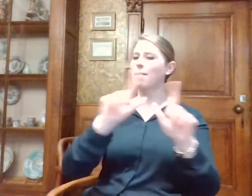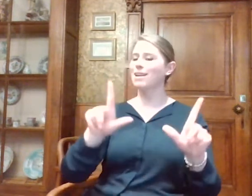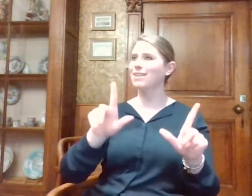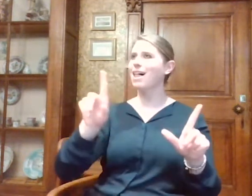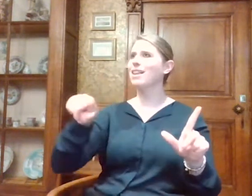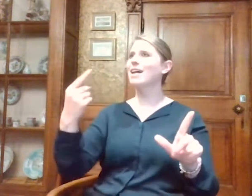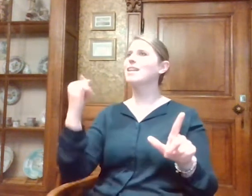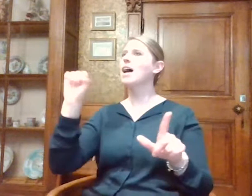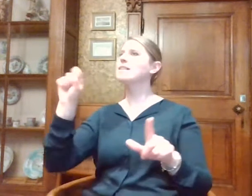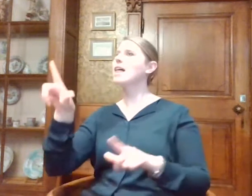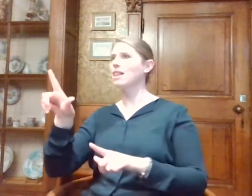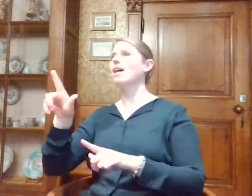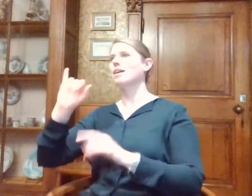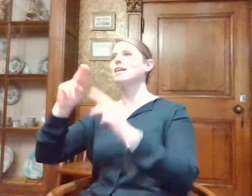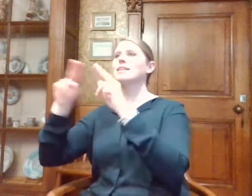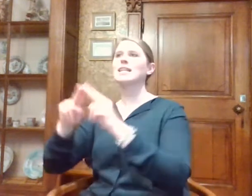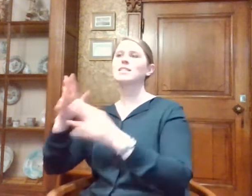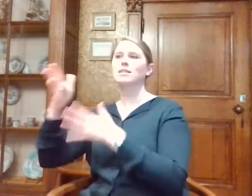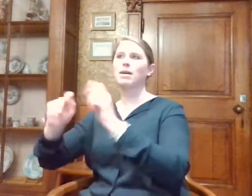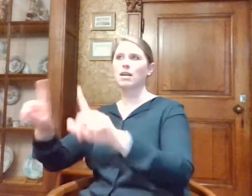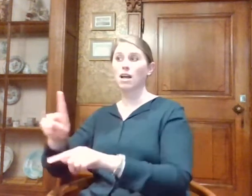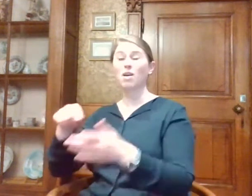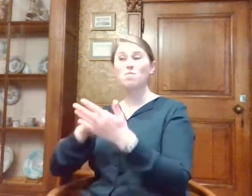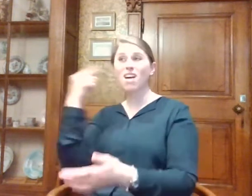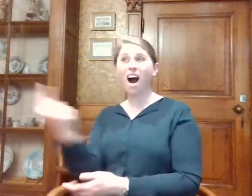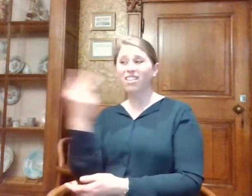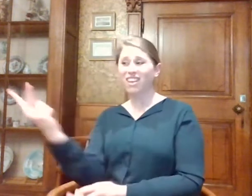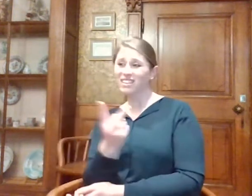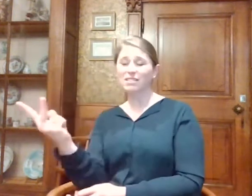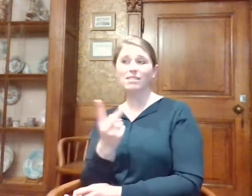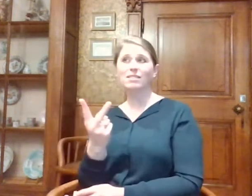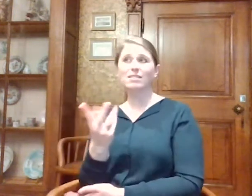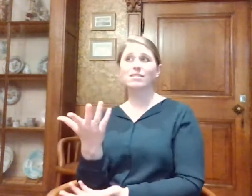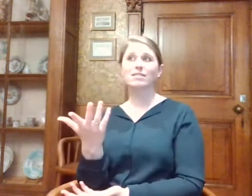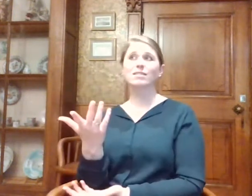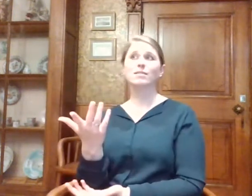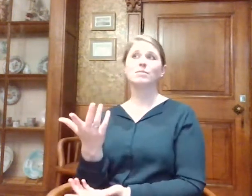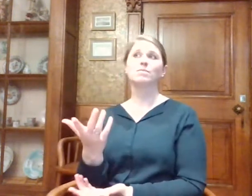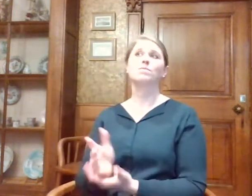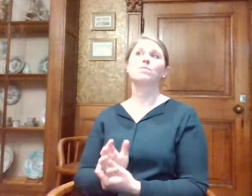ISL. Is dat noodzakelijk om dat altijd te doen, als mensen daarin geïnteresseerd zijn?